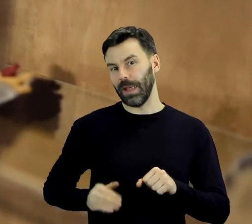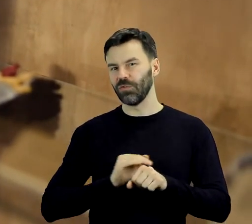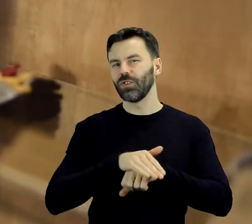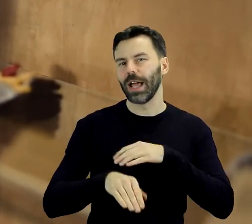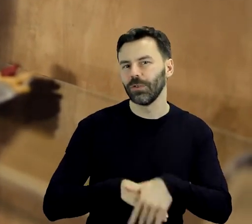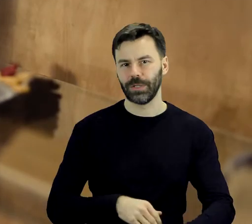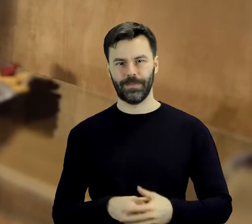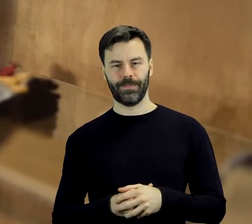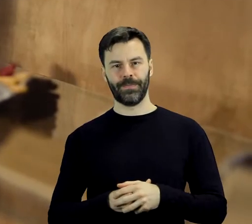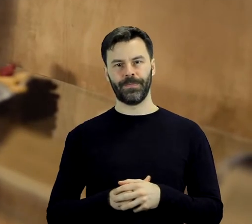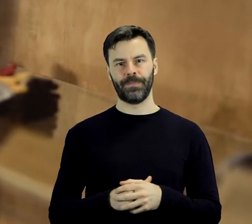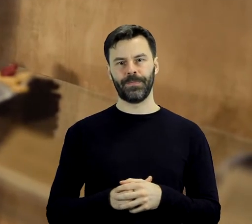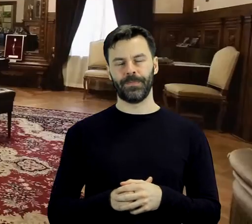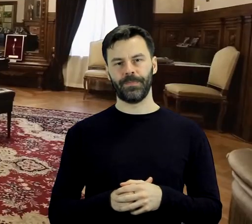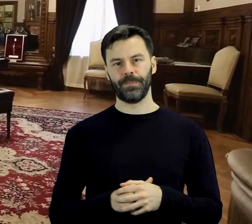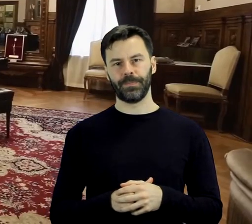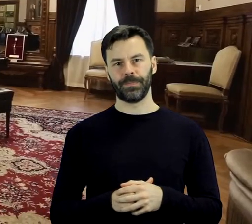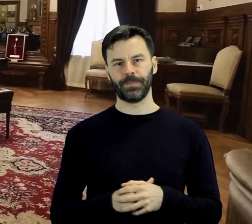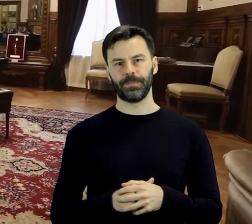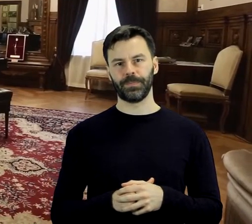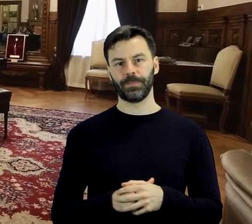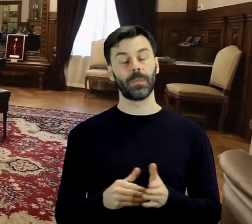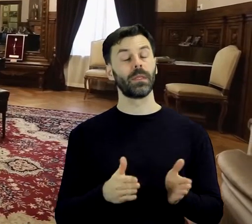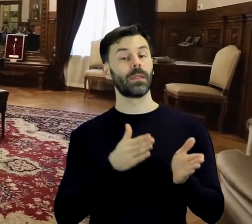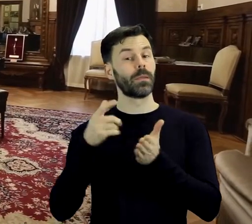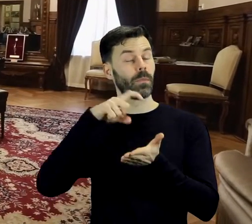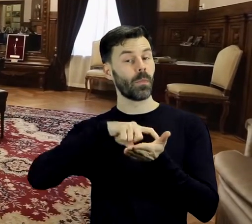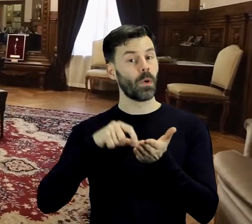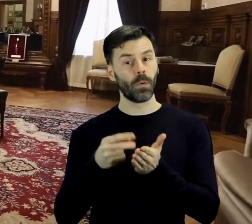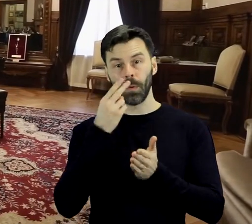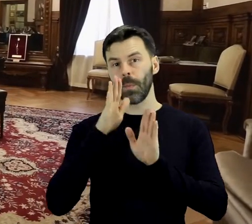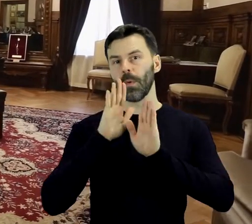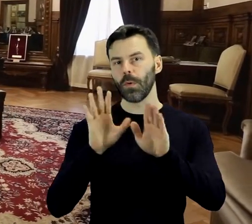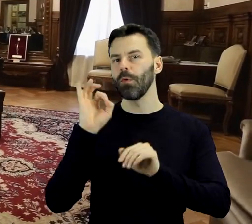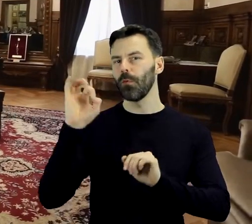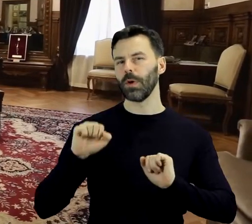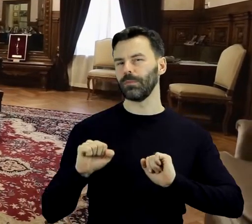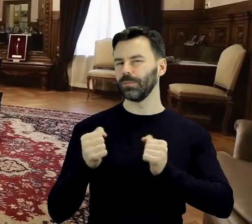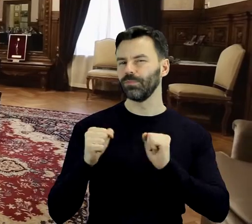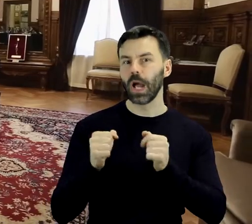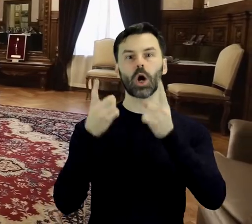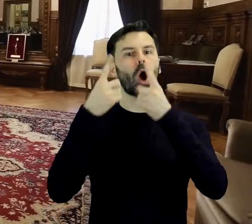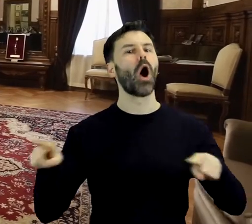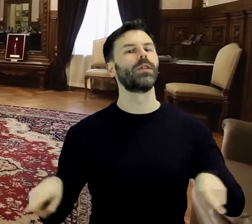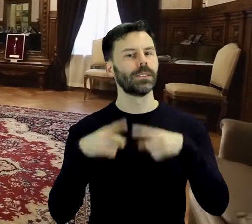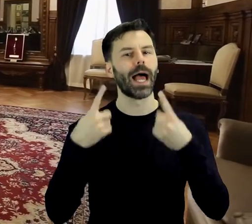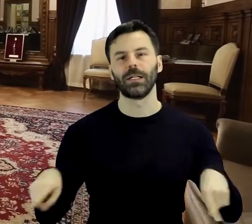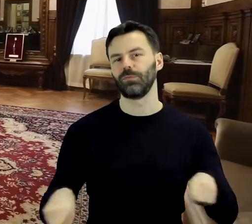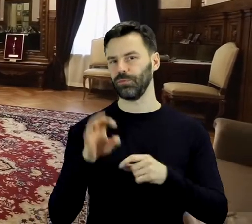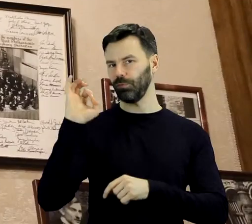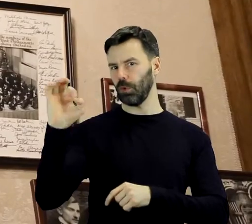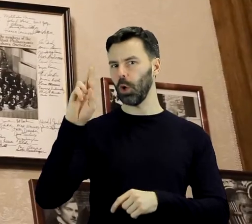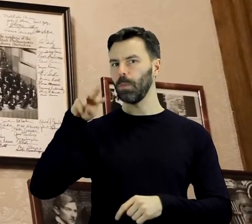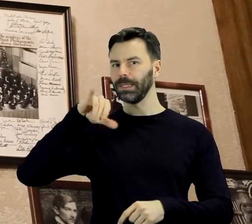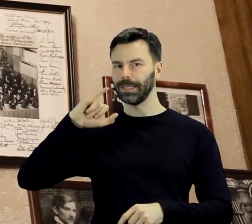rozstawał się podczas koncertów. Kolejne pomieszczenie prezentuje działalność koncertową Artura Rubinsteina.